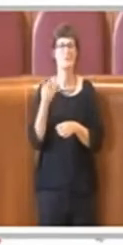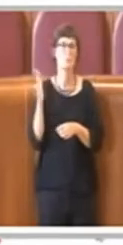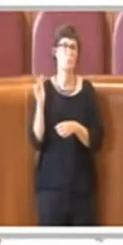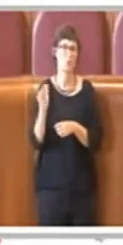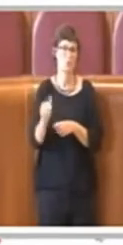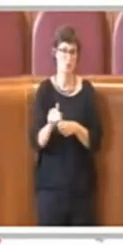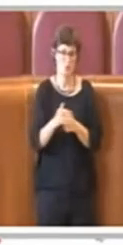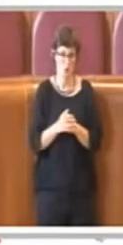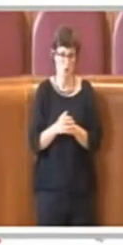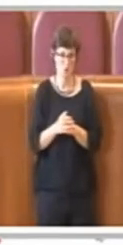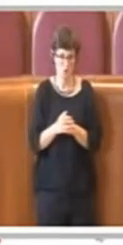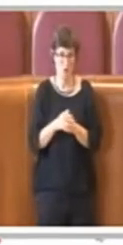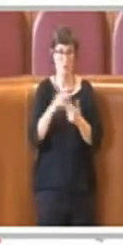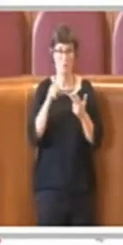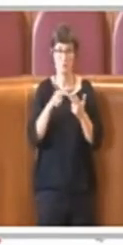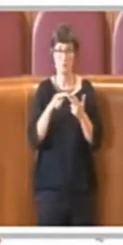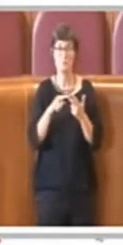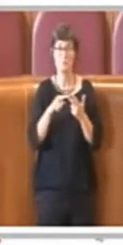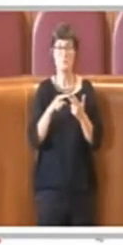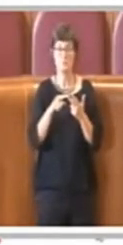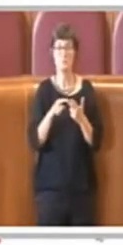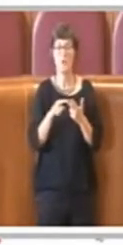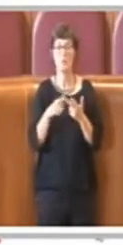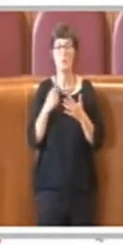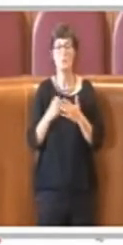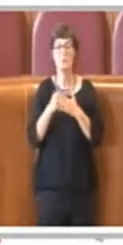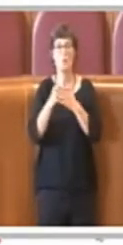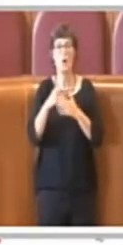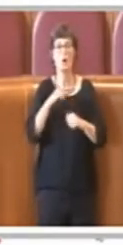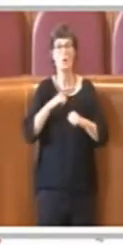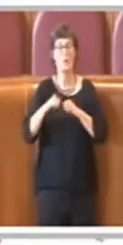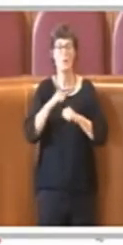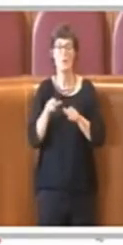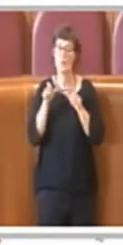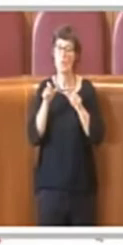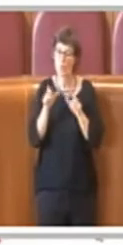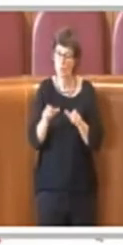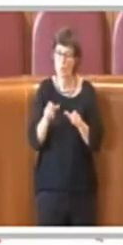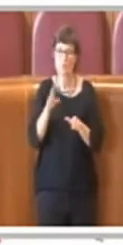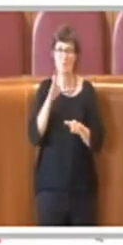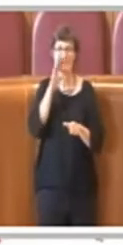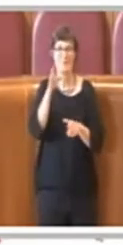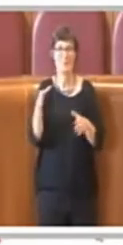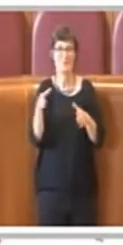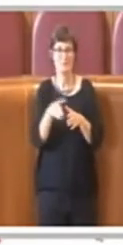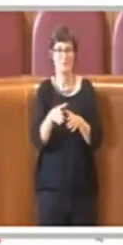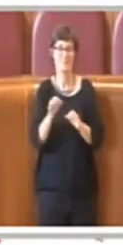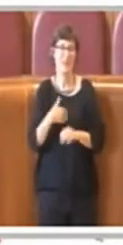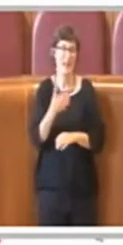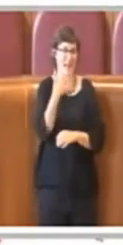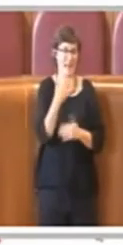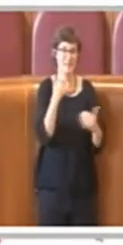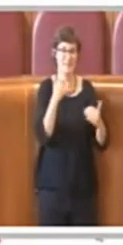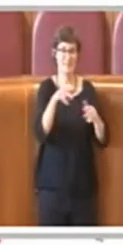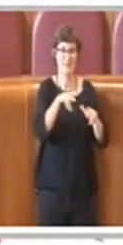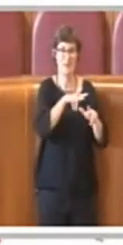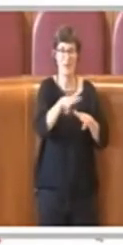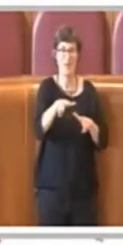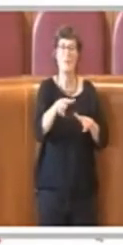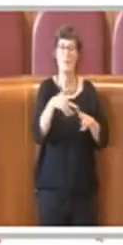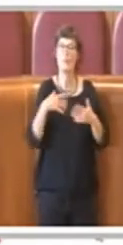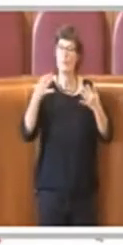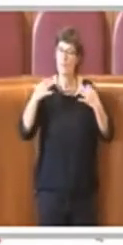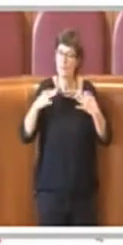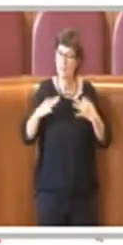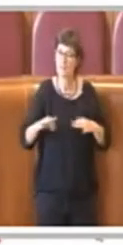amministrativo dedicato, ringrazio la direzione dell'Assemblea Capitolina che si è messa a disposizione di questo progetto, che di